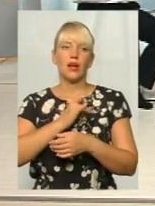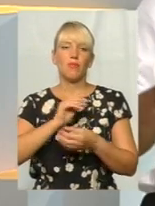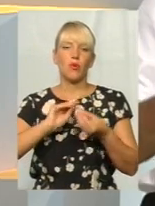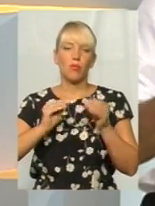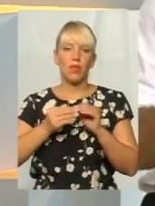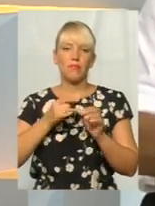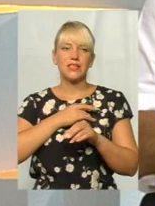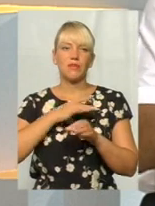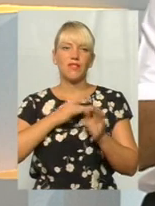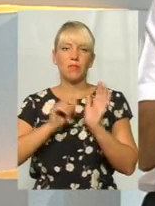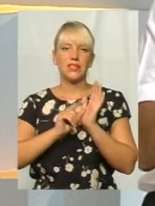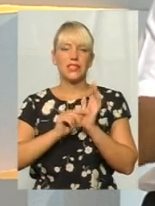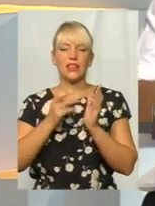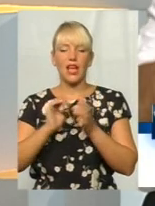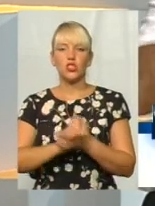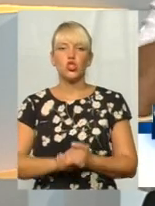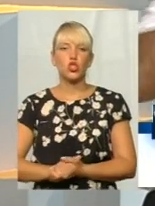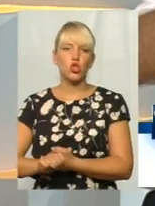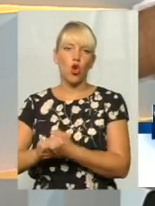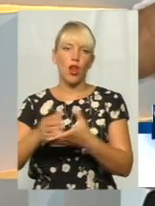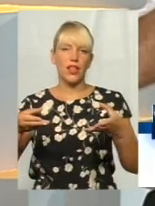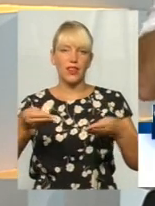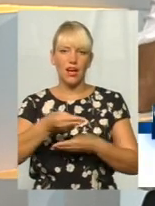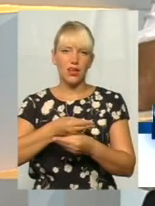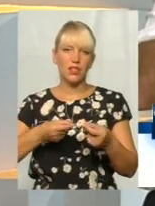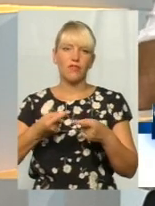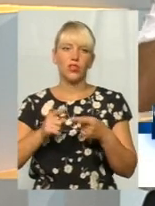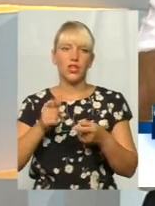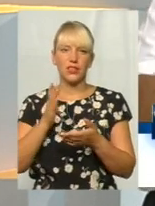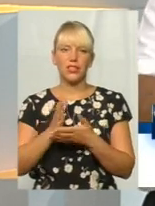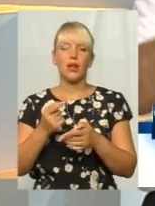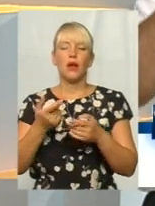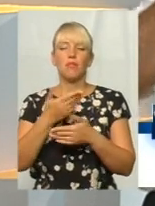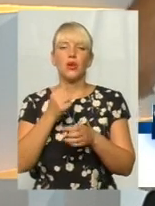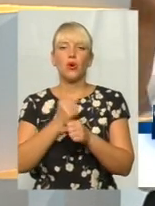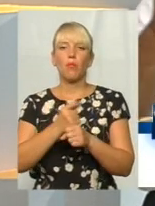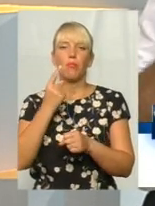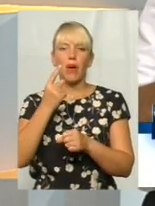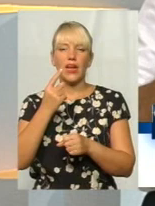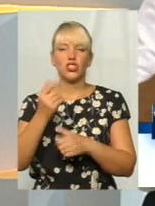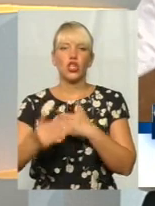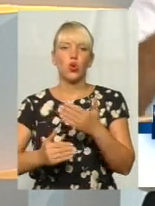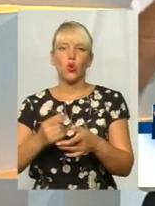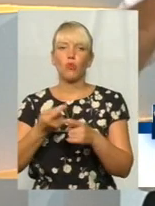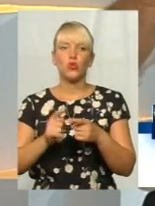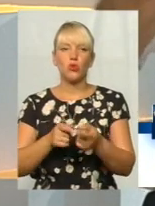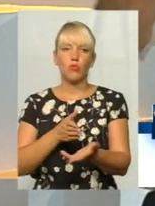Ми не кажемо, солідарна вона є, ми робимо перший крок по цьому напрямку. В перспективі,